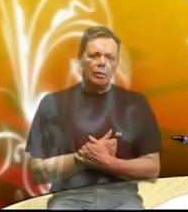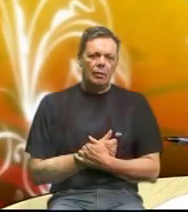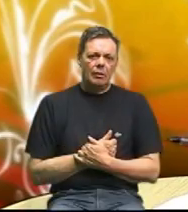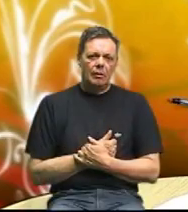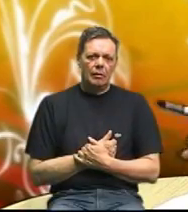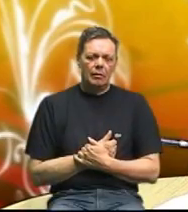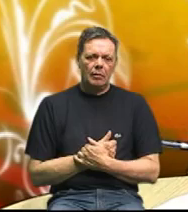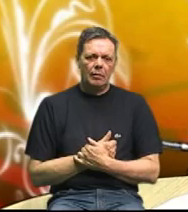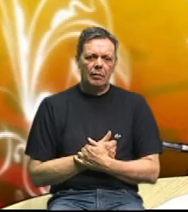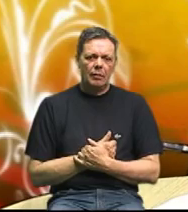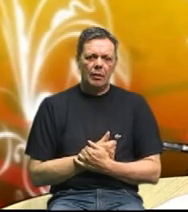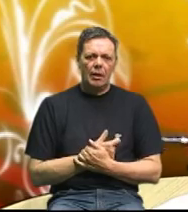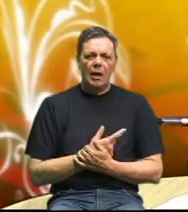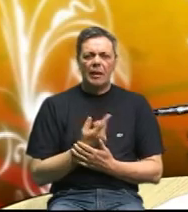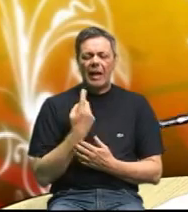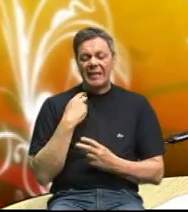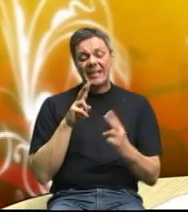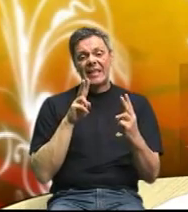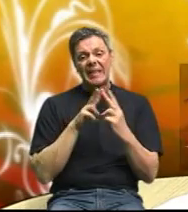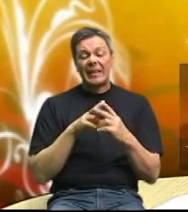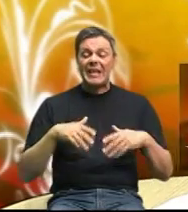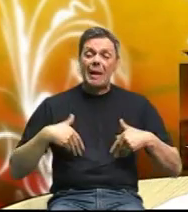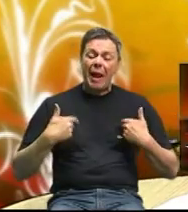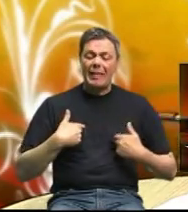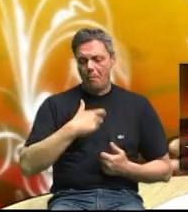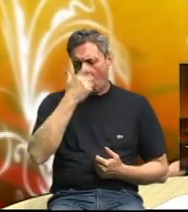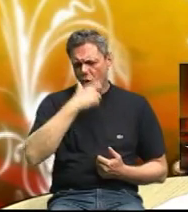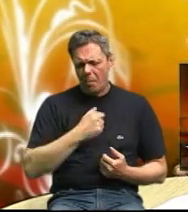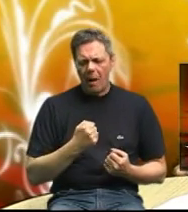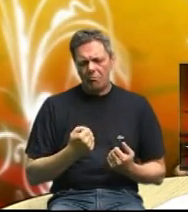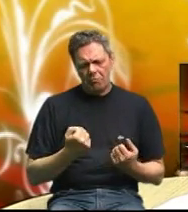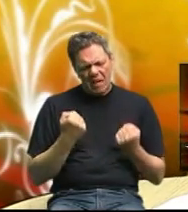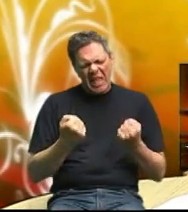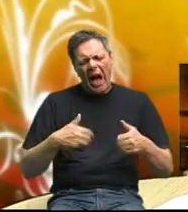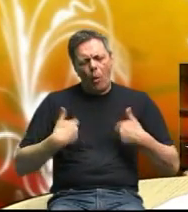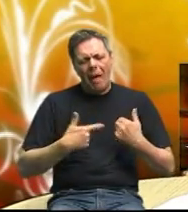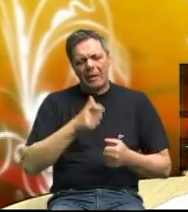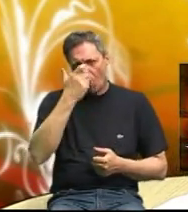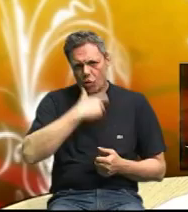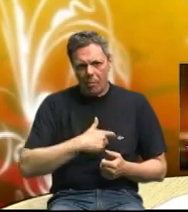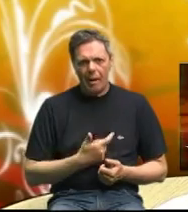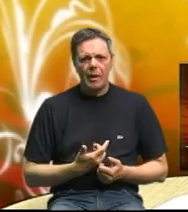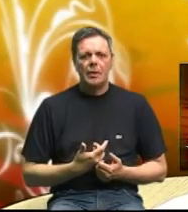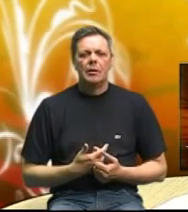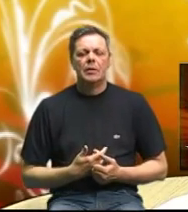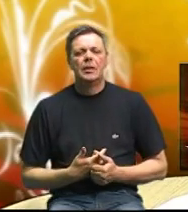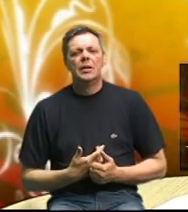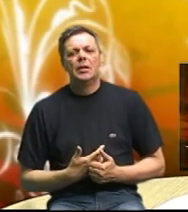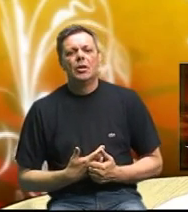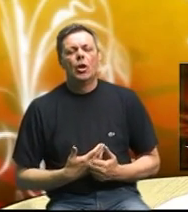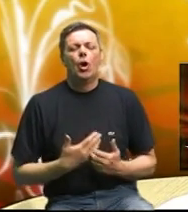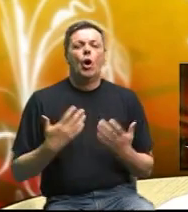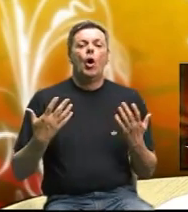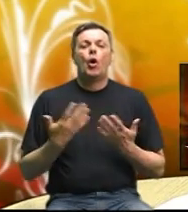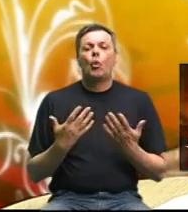resite da li ste se suočavali sa mladim osobama vrlo mladim osobama koje su se na jedan